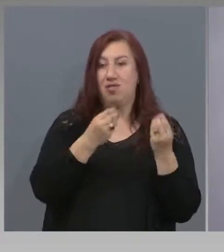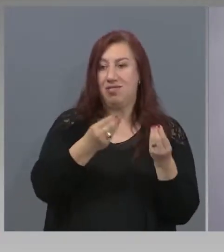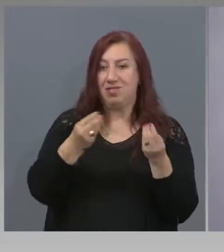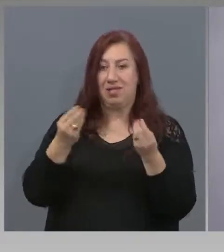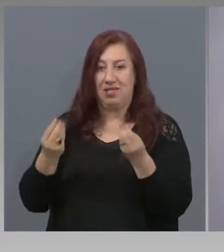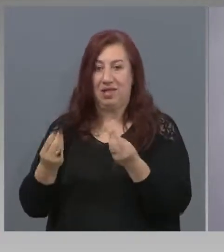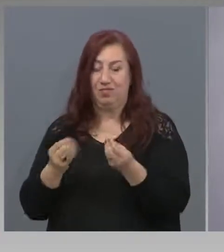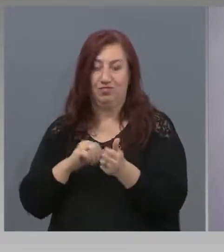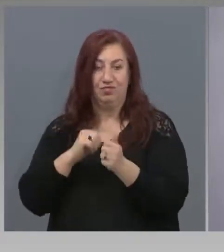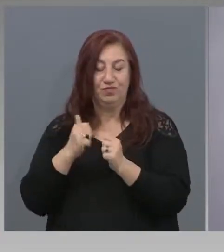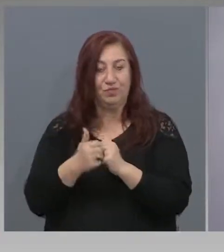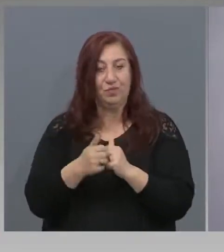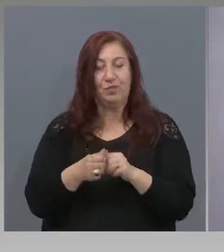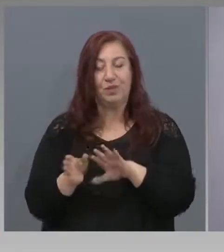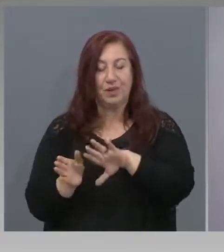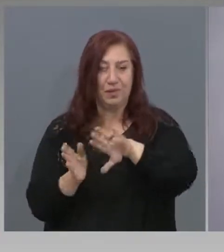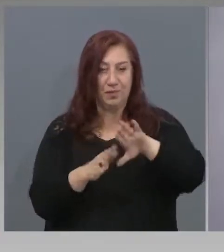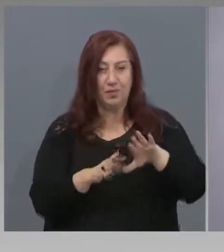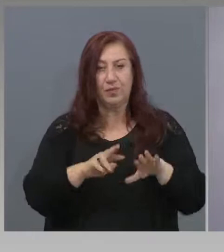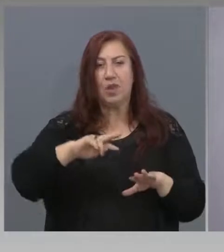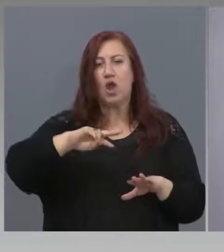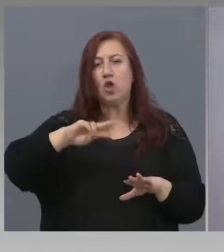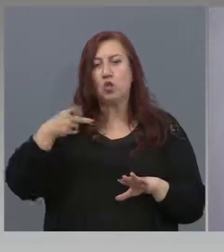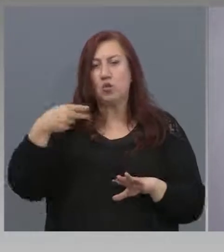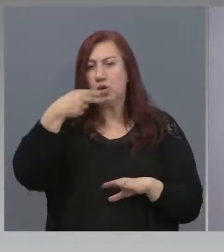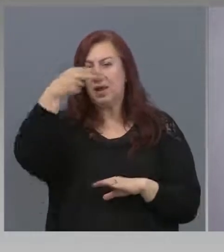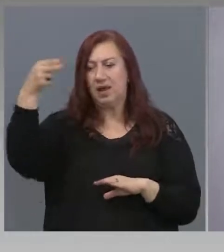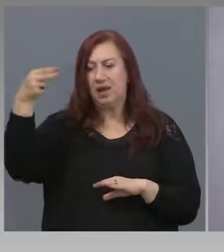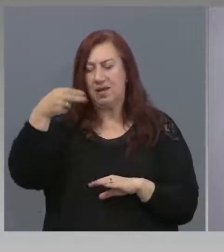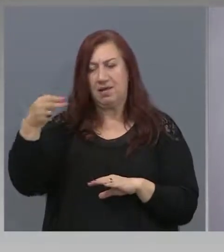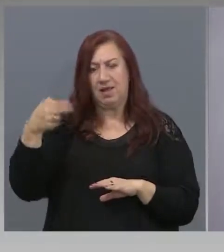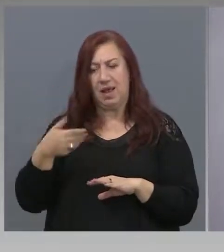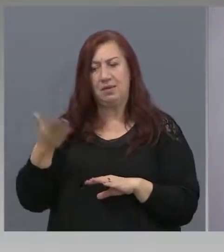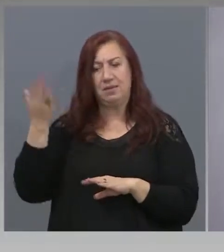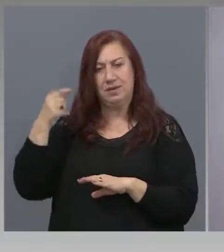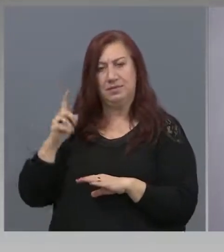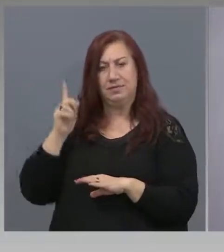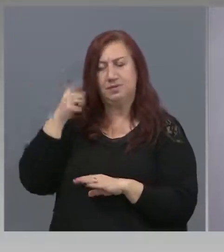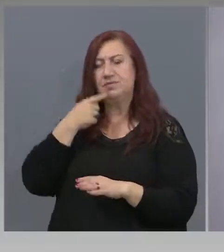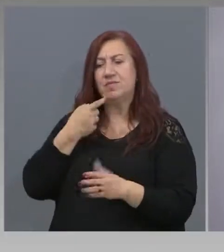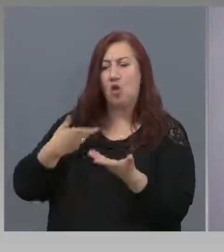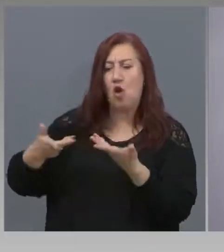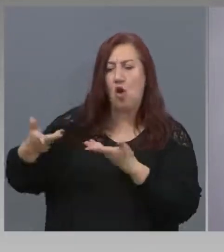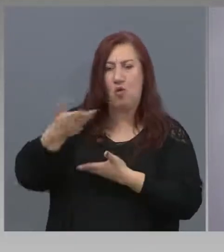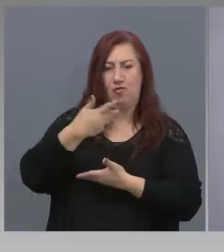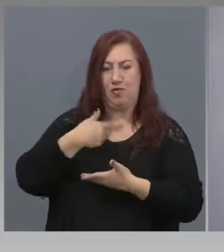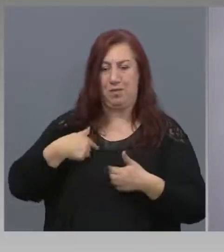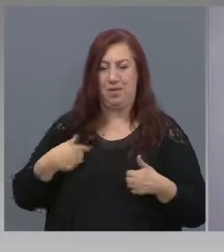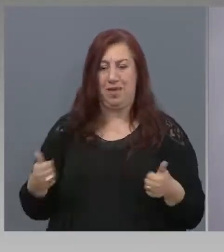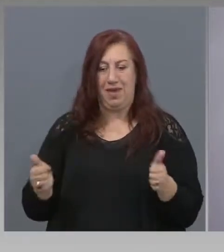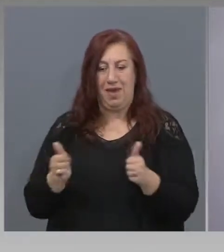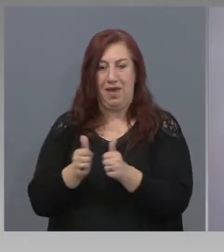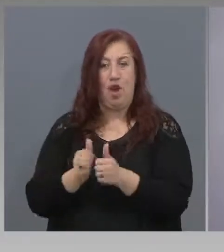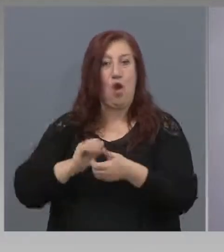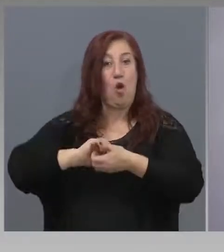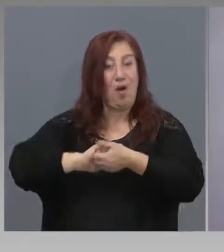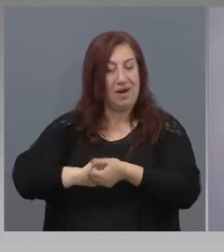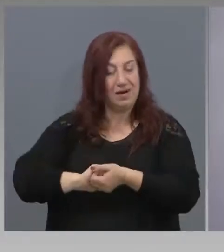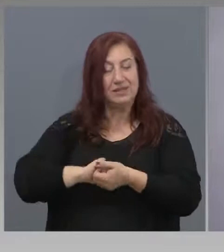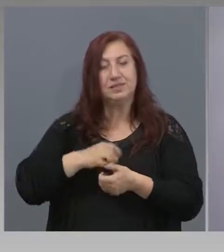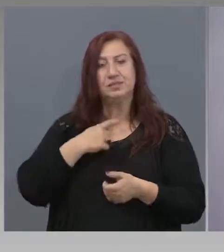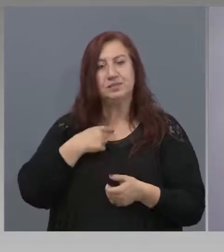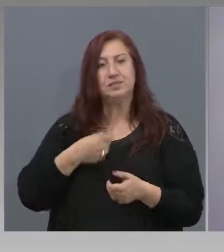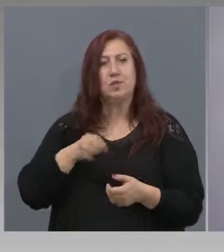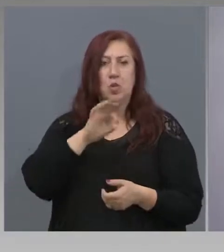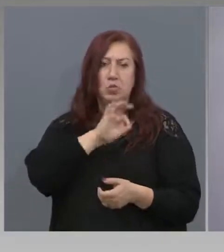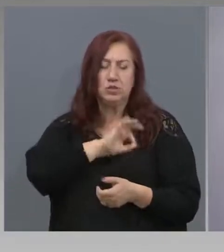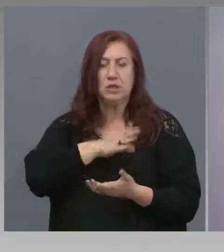От другите теми, които бяха поставени от колегите в Коалиционния съвет, бяха постигнати много конкретни